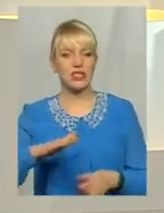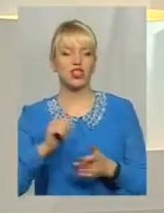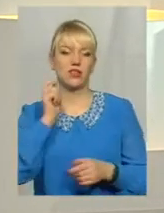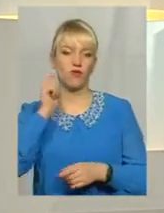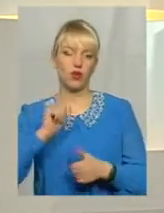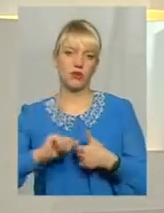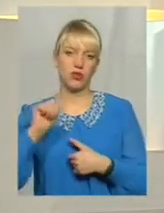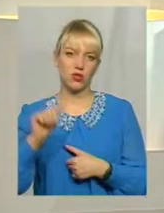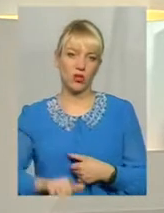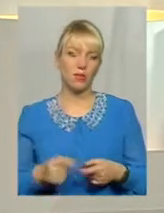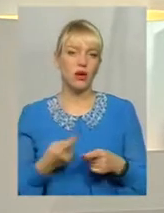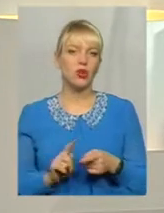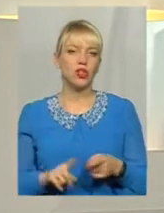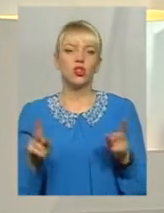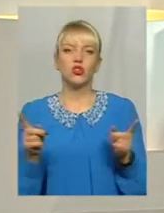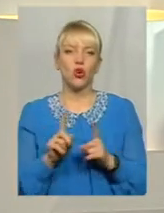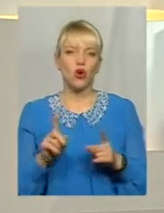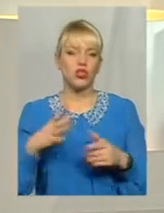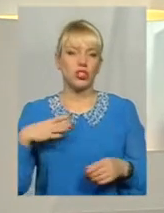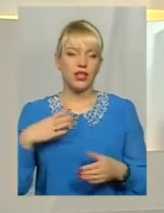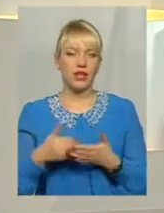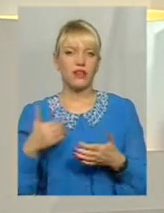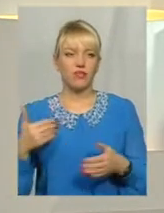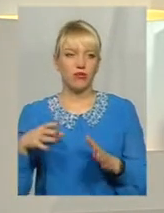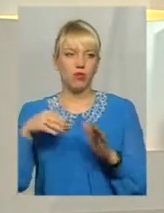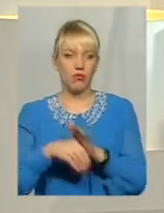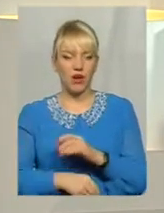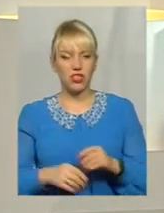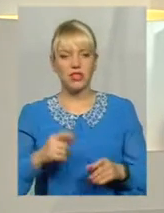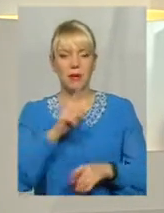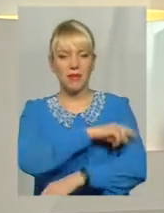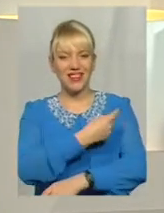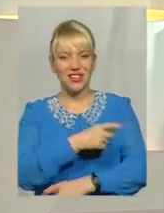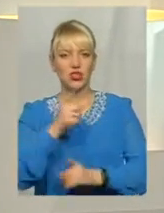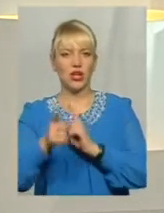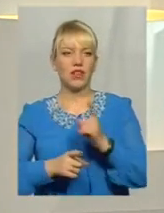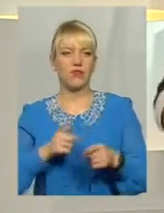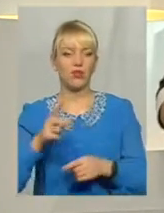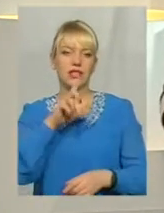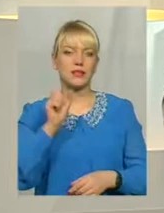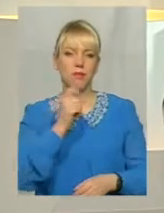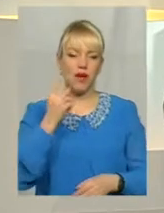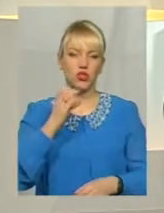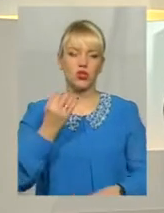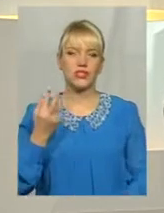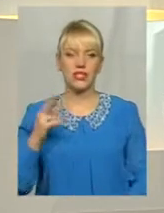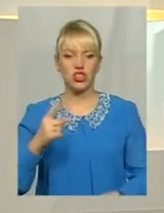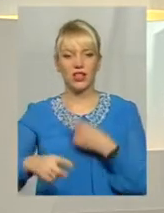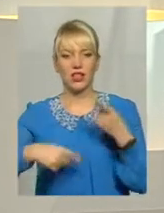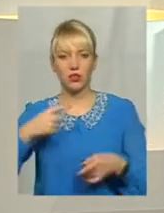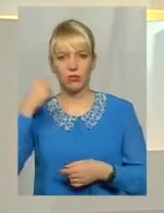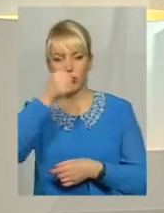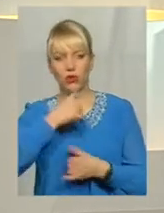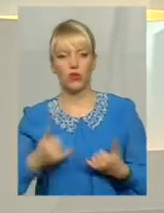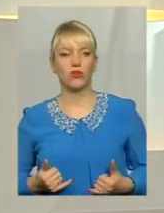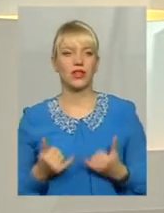зокрема Про те, чого чекати від впровадження медичної реформи з 1 січня наступного року